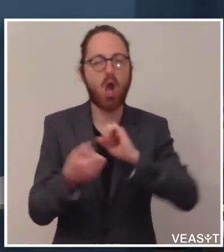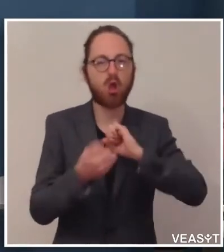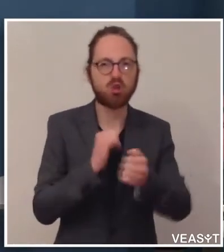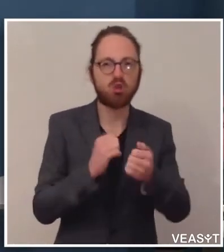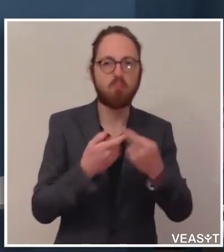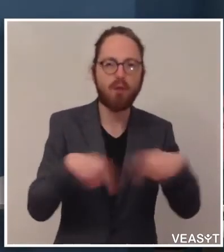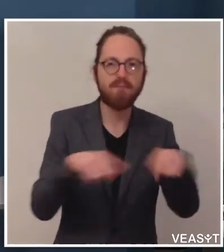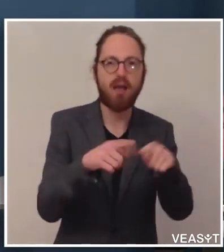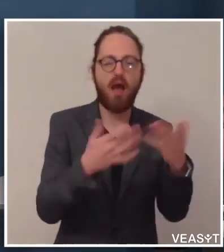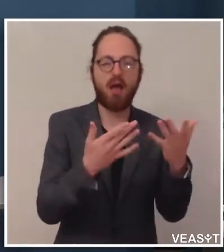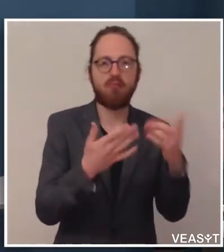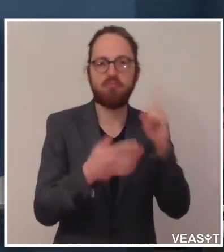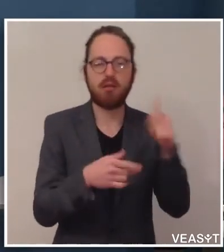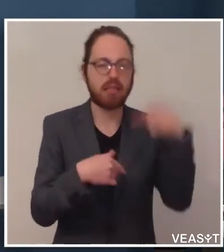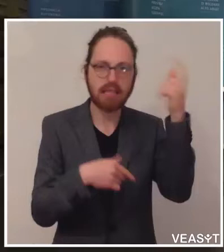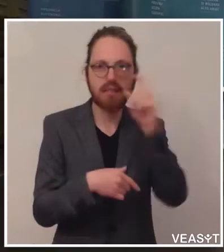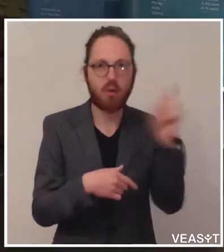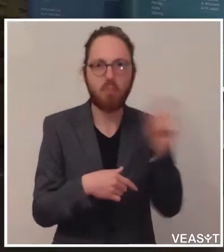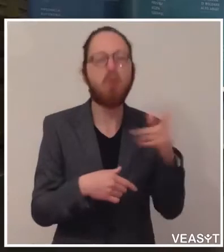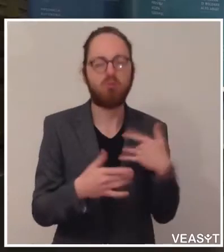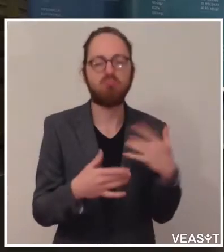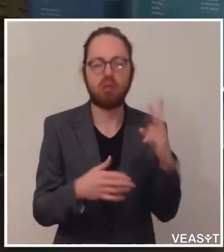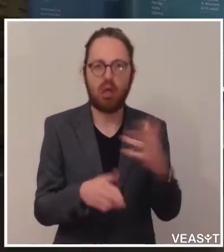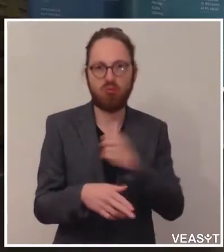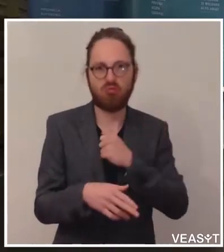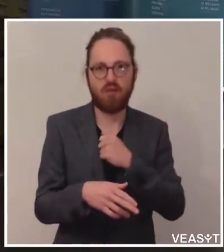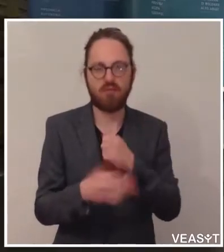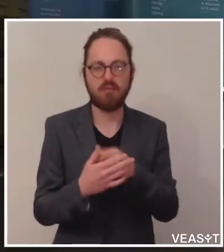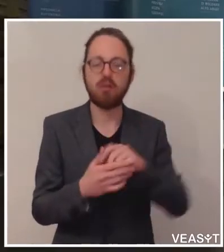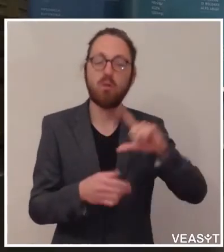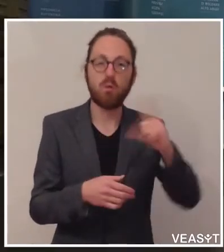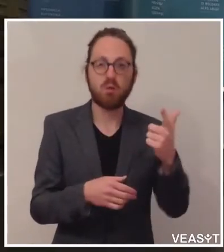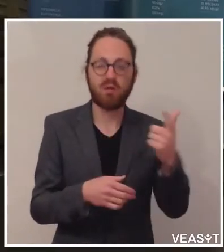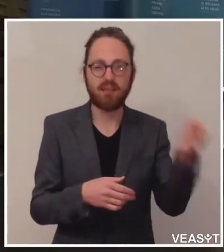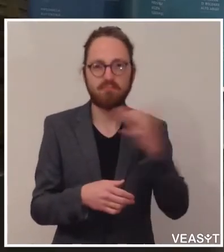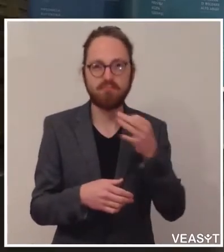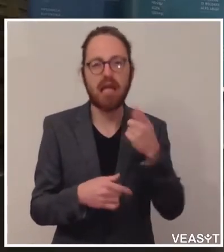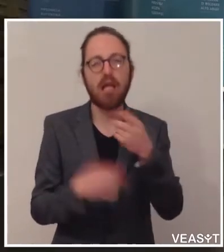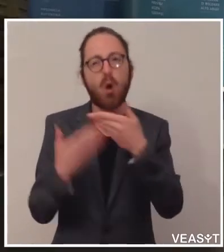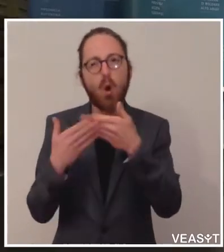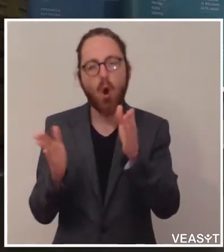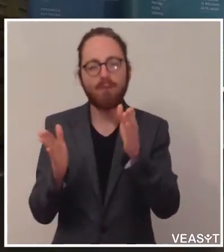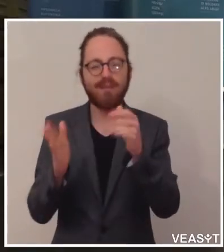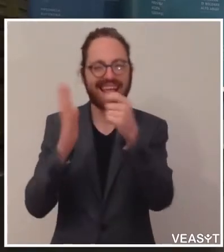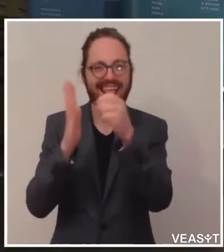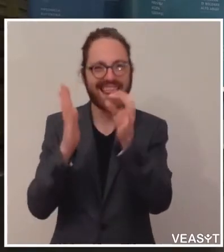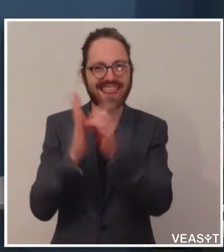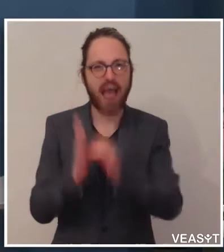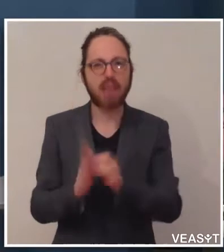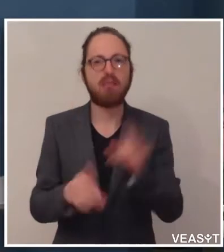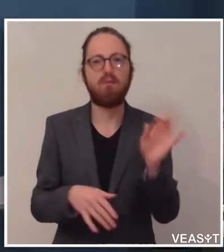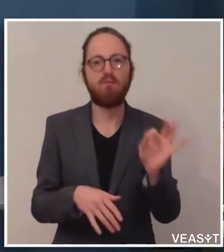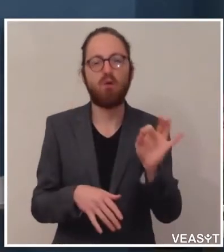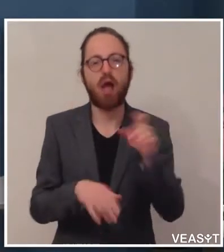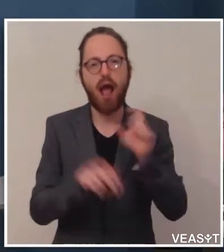Wochen auf den Weg bringen werden. Zum Zweiten, ja, die Veröffentlichung der Daten zu den Seniorenwohnheimen, das machen wir sehr